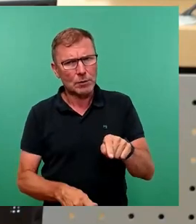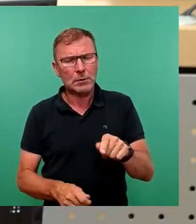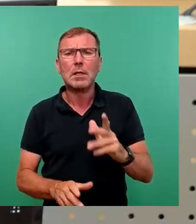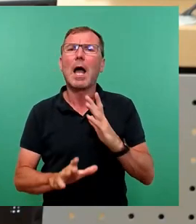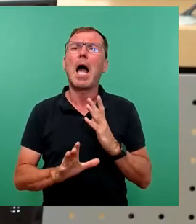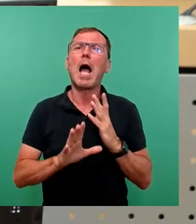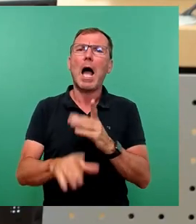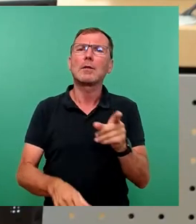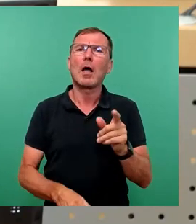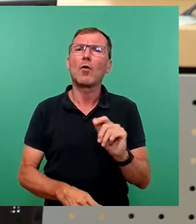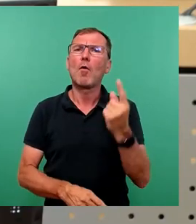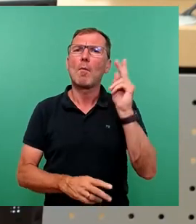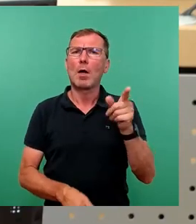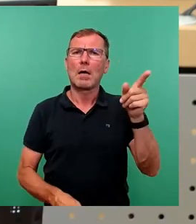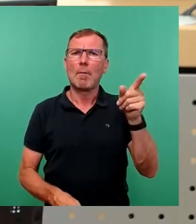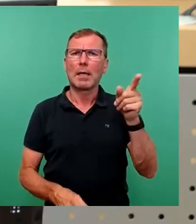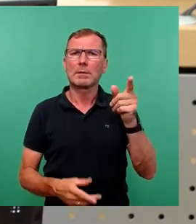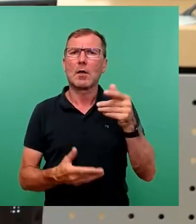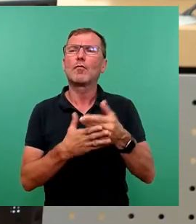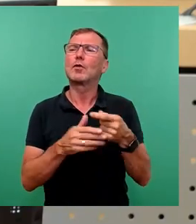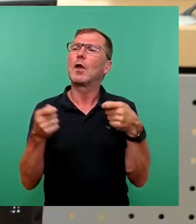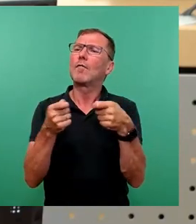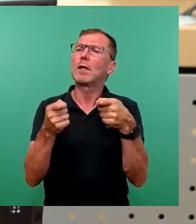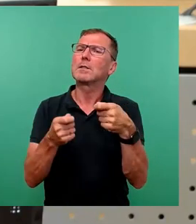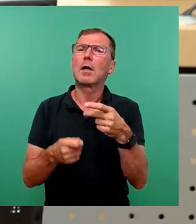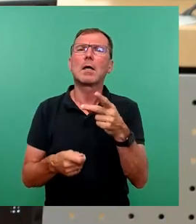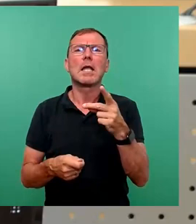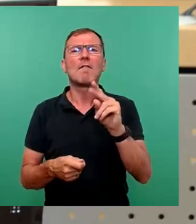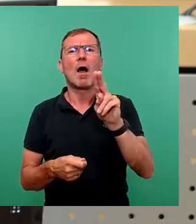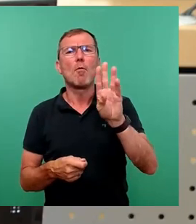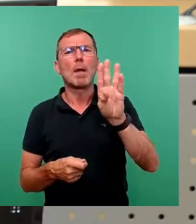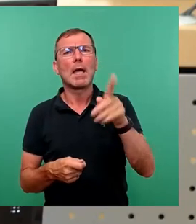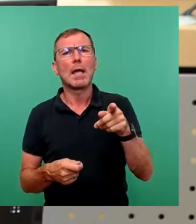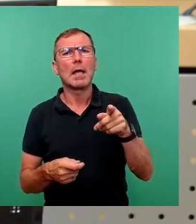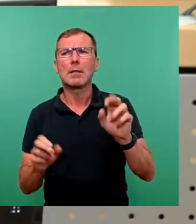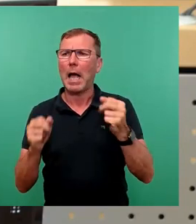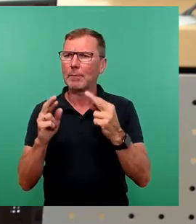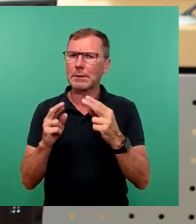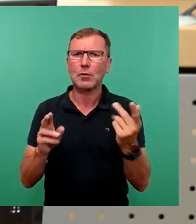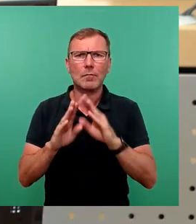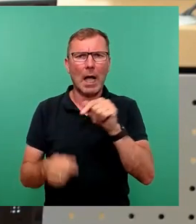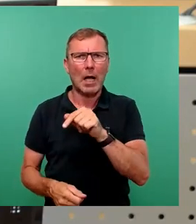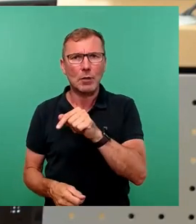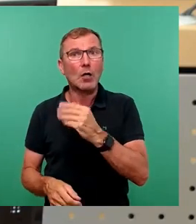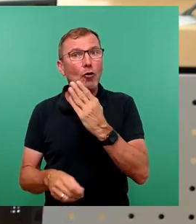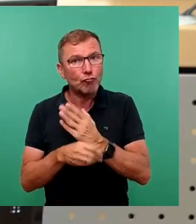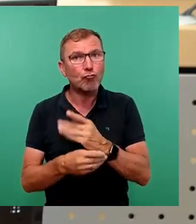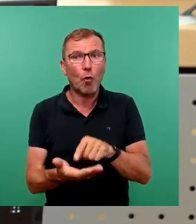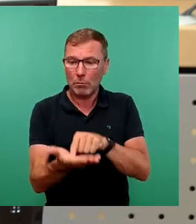des Oberbürgermeisters zum Beispiel zur Finanzierung der DVB und damit auch zur Absicherung des Haushaltes vor,